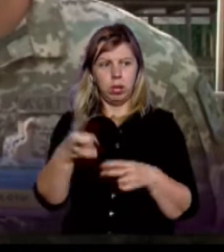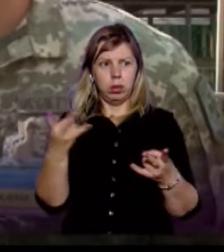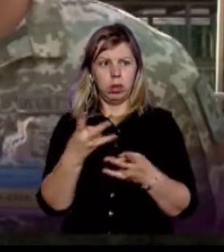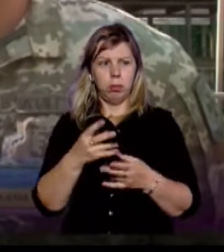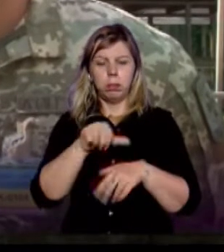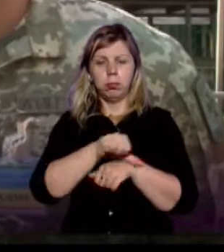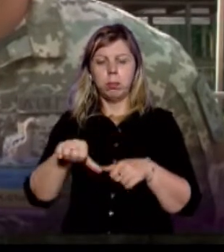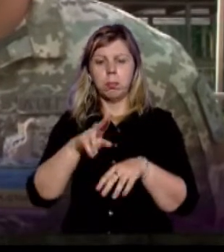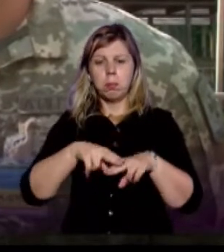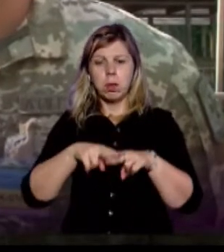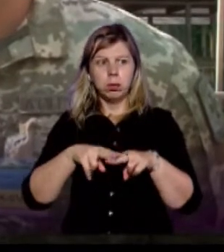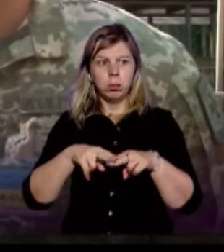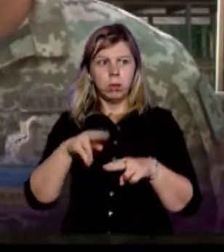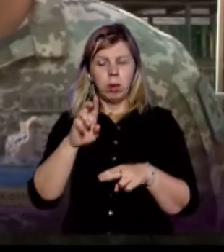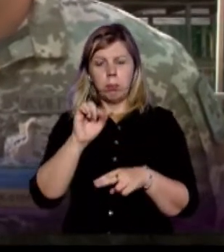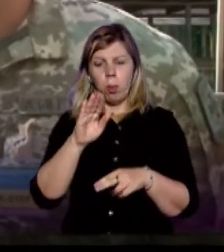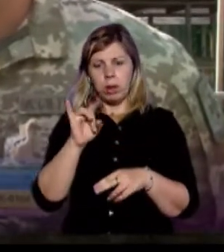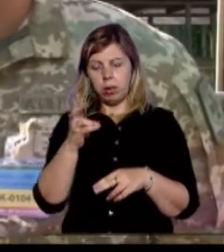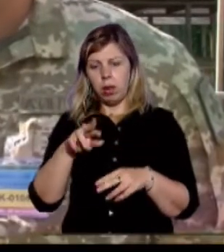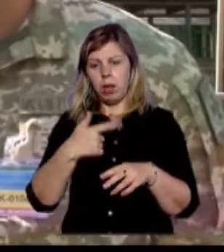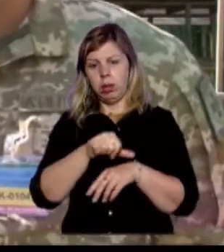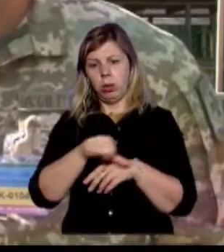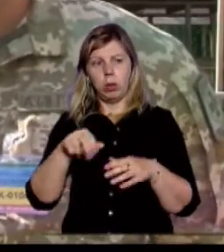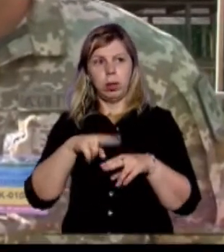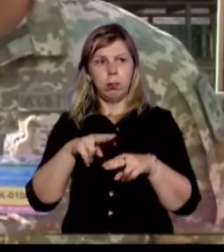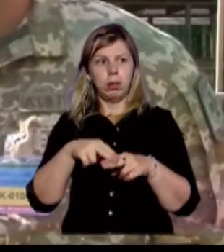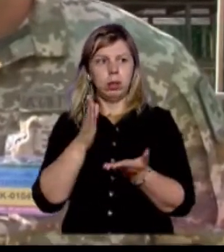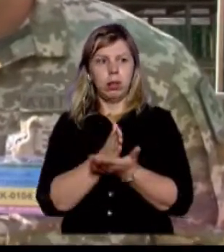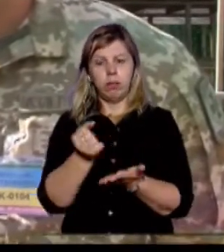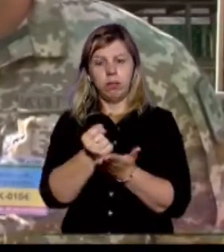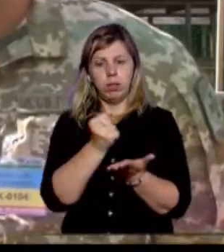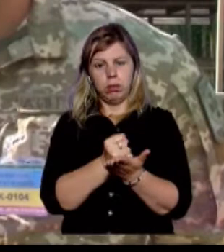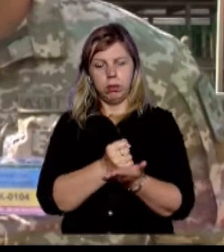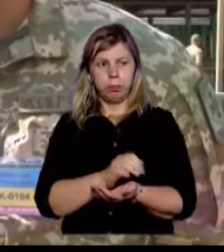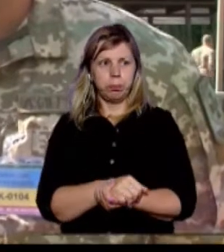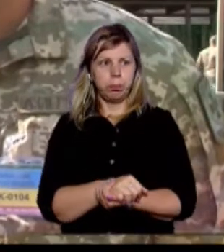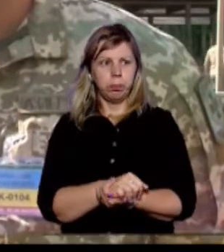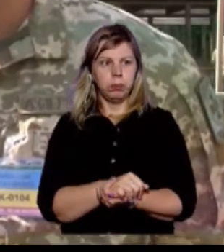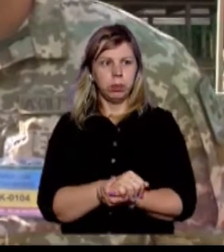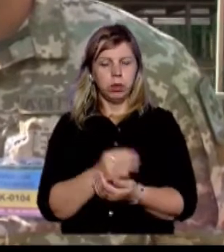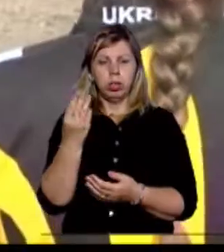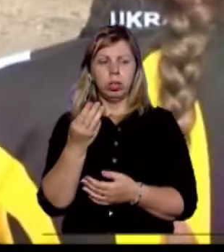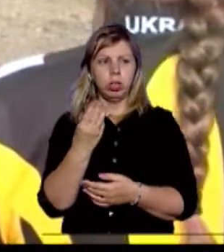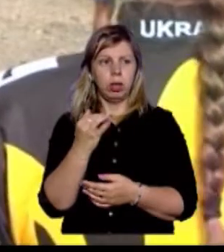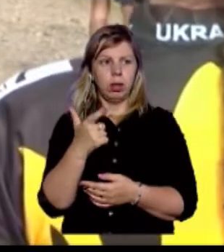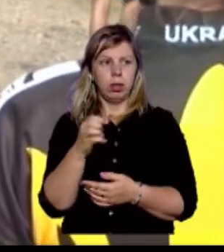закордонний паспорт, або запорудований паспорт при наявності візи в Шанганській.